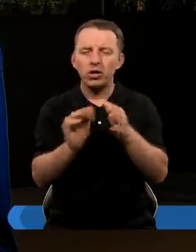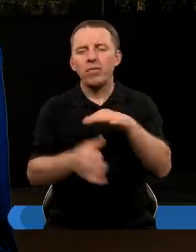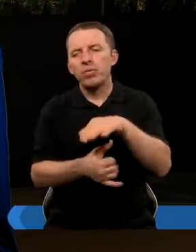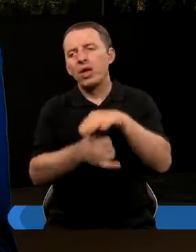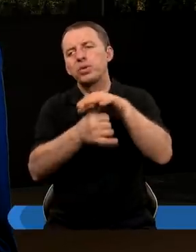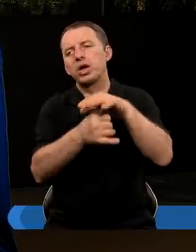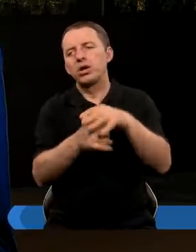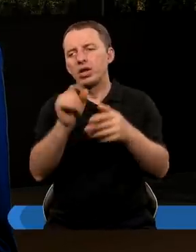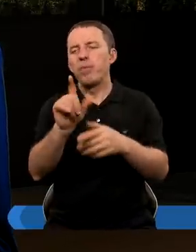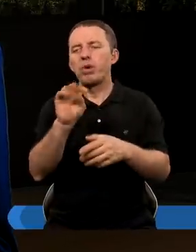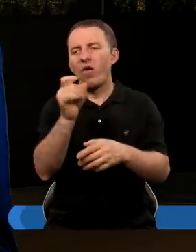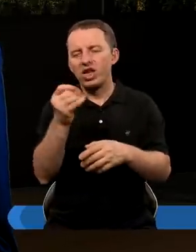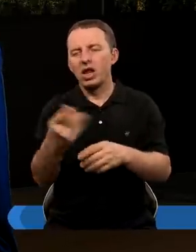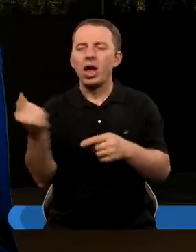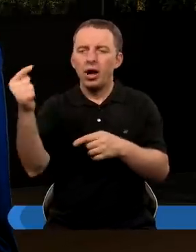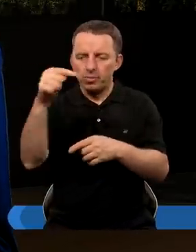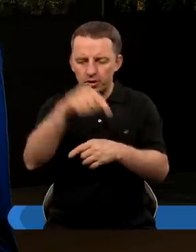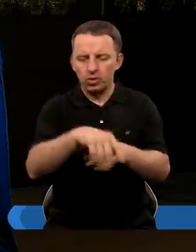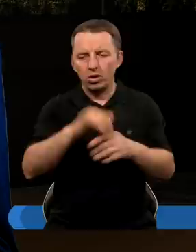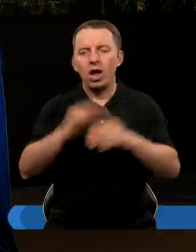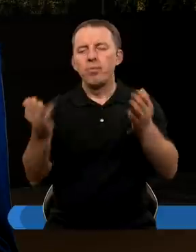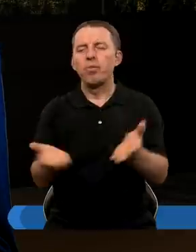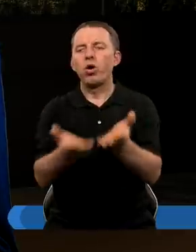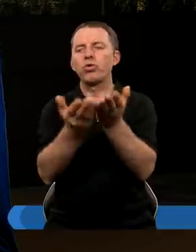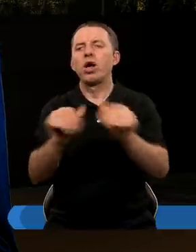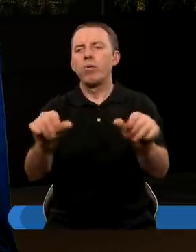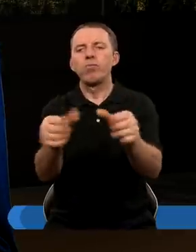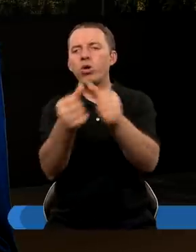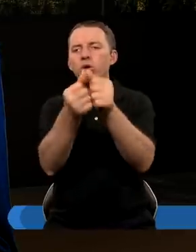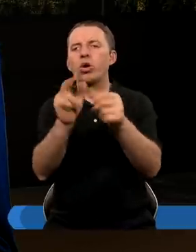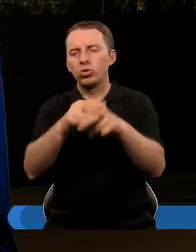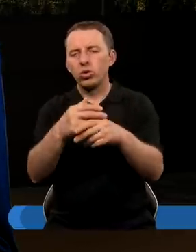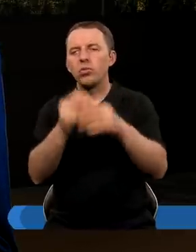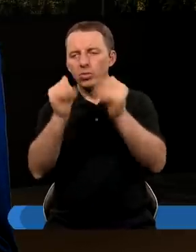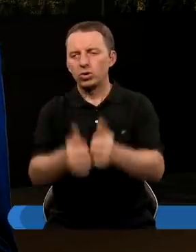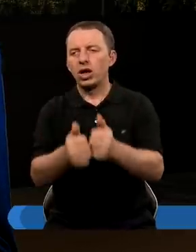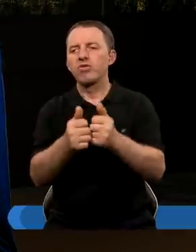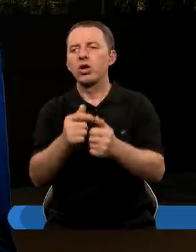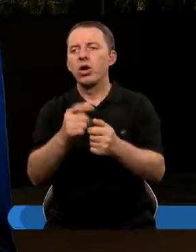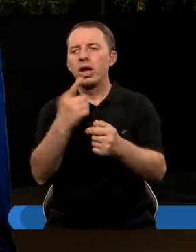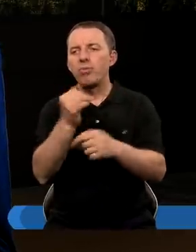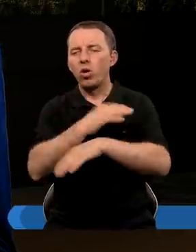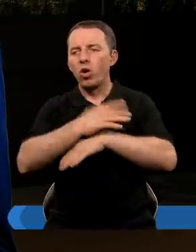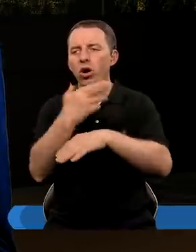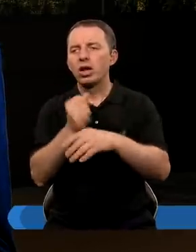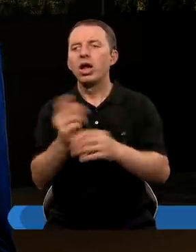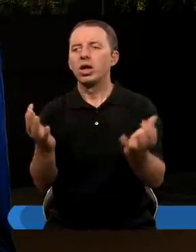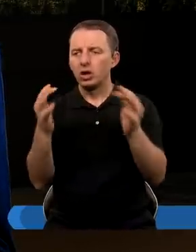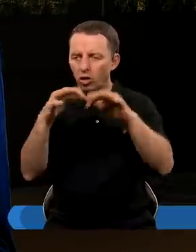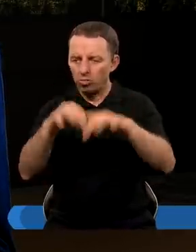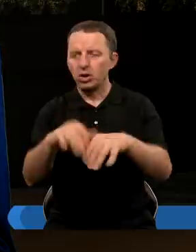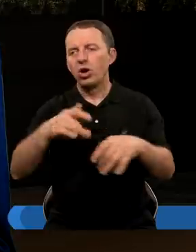wszystkich przełożonych prowincji, aby przyszli na poświęcenie posągu, który wystawił król Nabuchodonozor. Wtedy